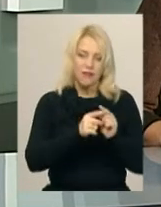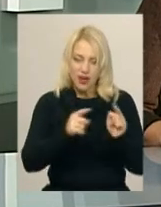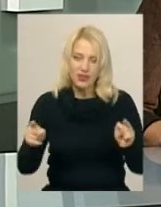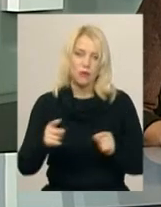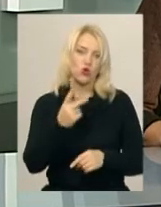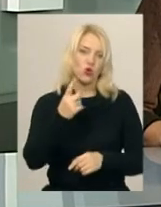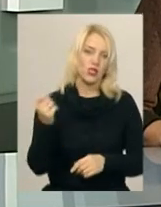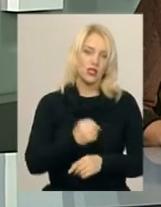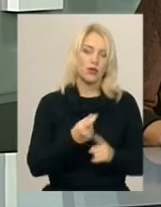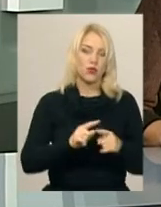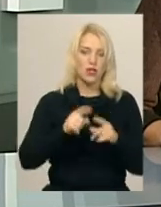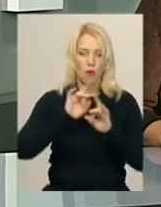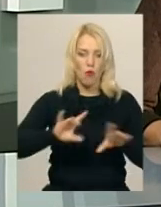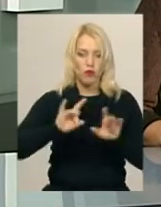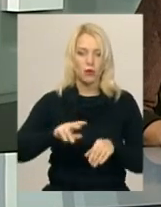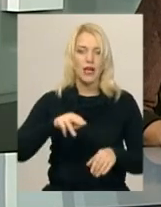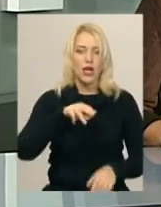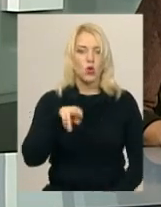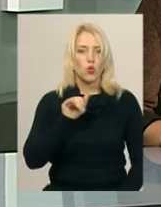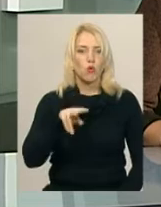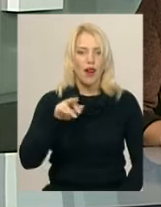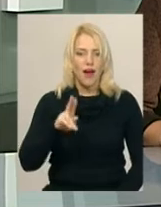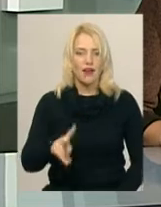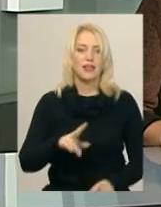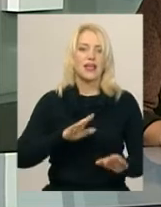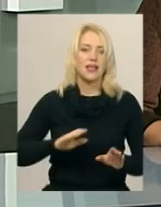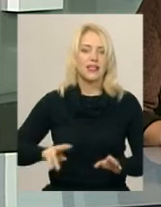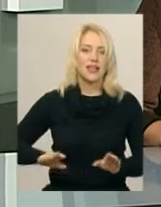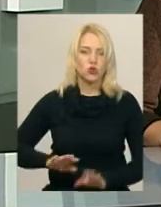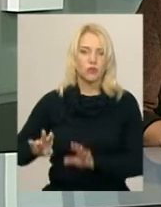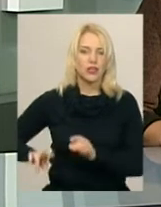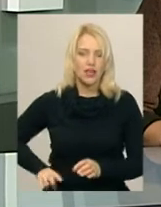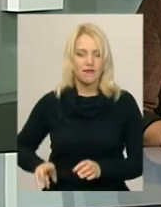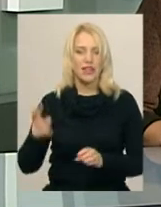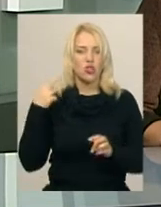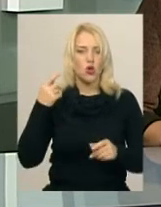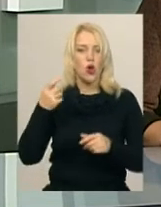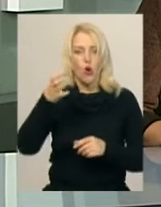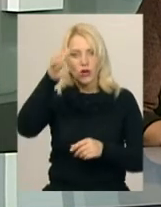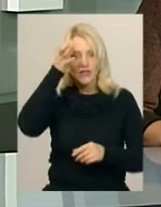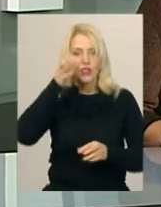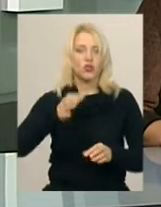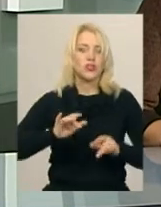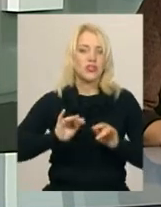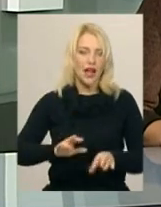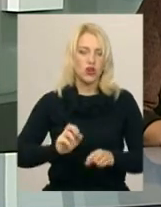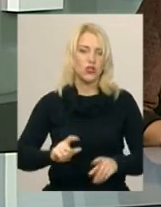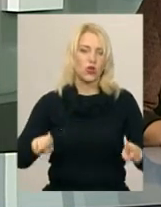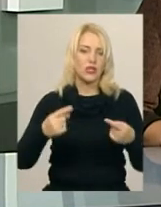повідомила Тетяна Дупляк, заступник директора, начальник управління освітньої діяльності та організаційного забезпечення